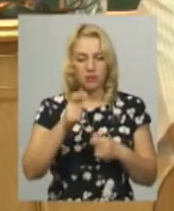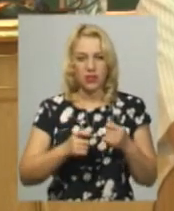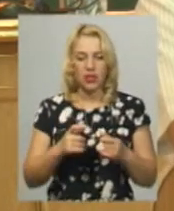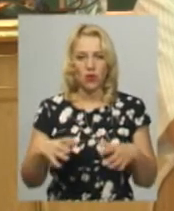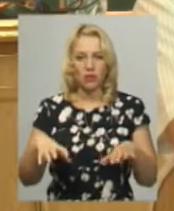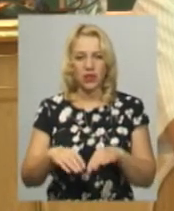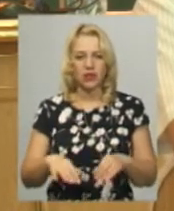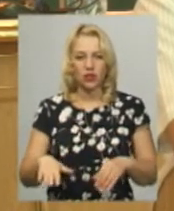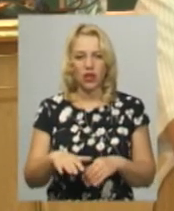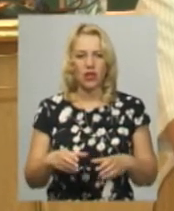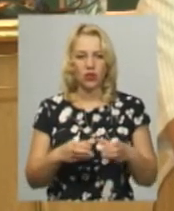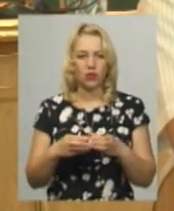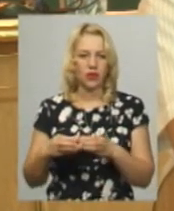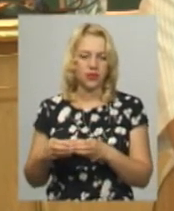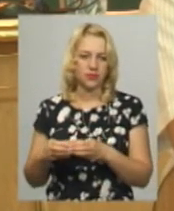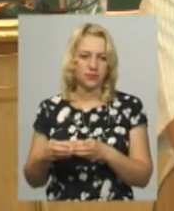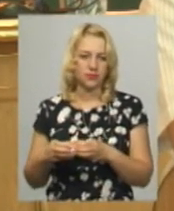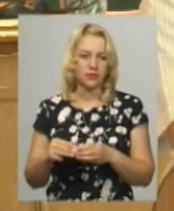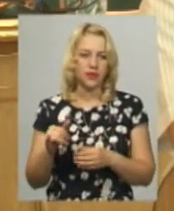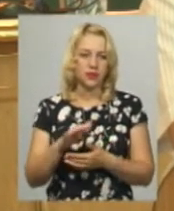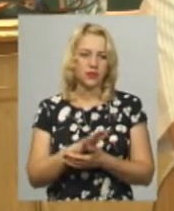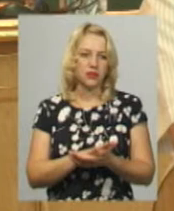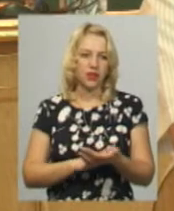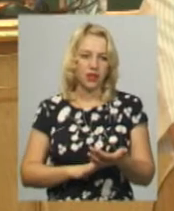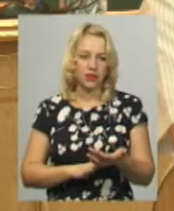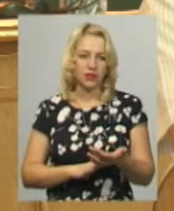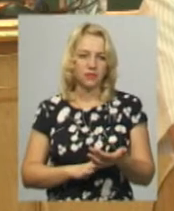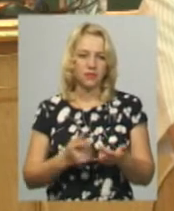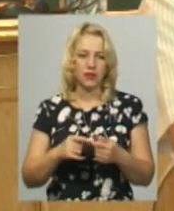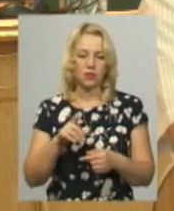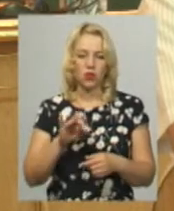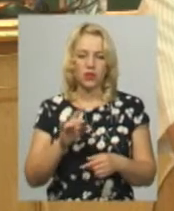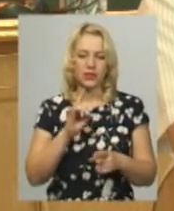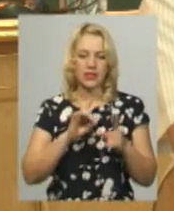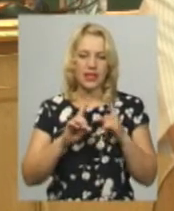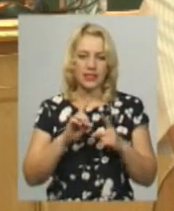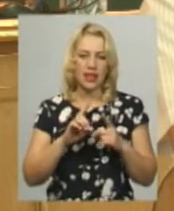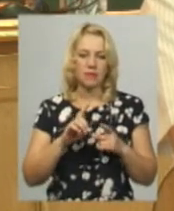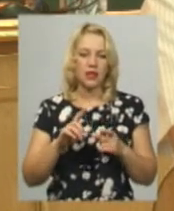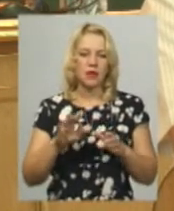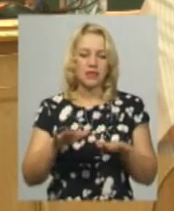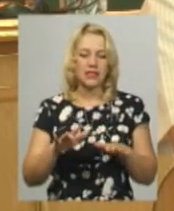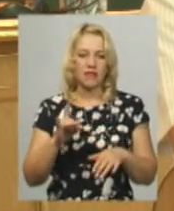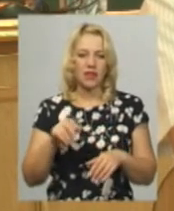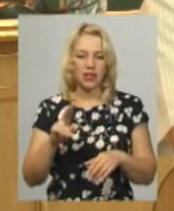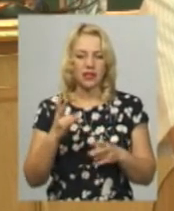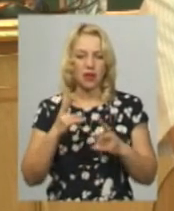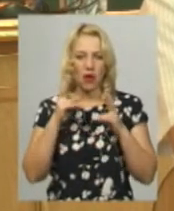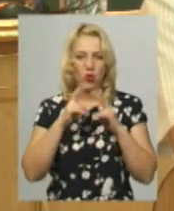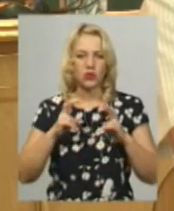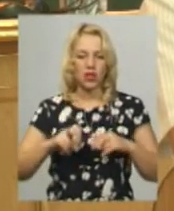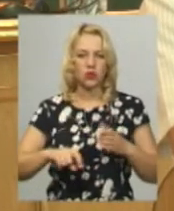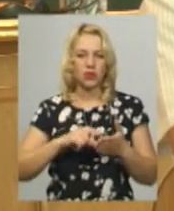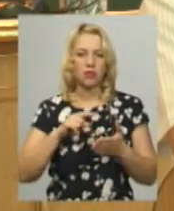територіальній громад. На чергових сесіях місцевих рад розглянути питання і привезти